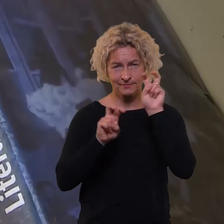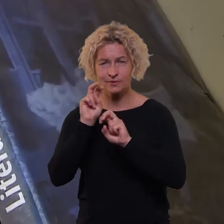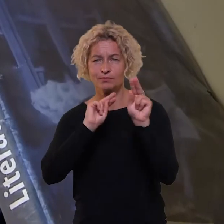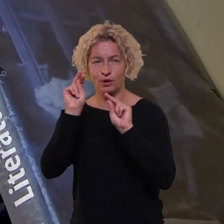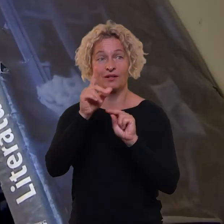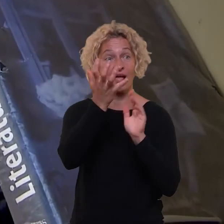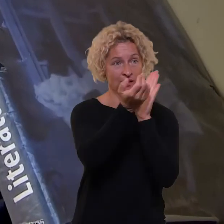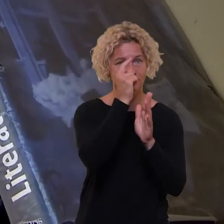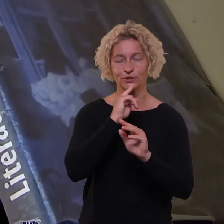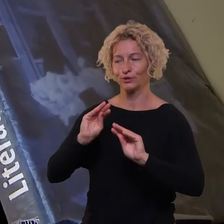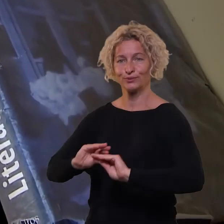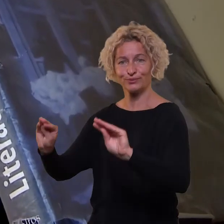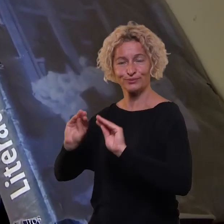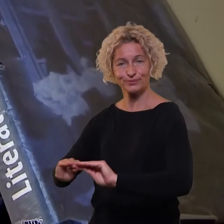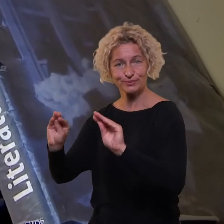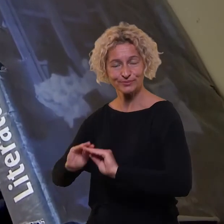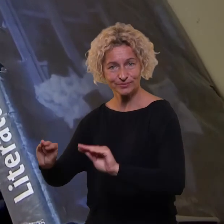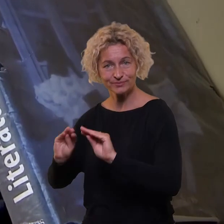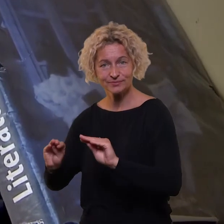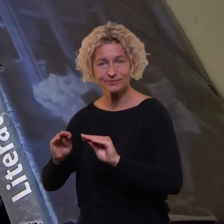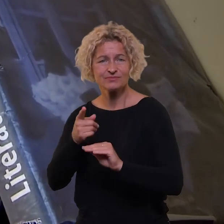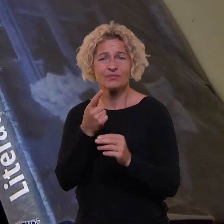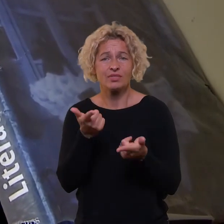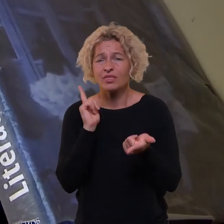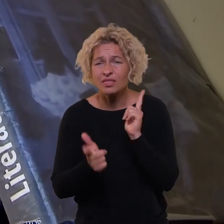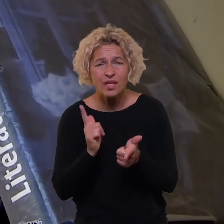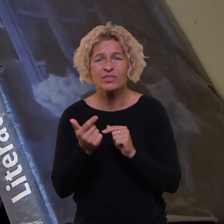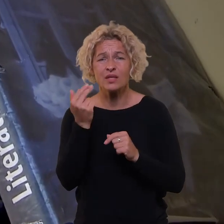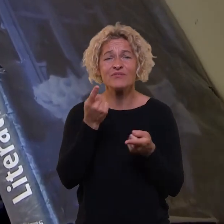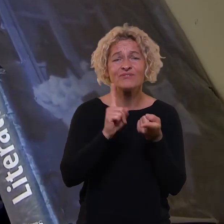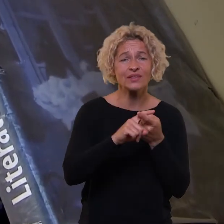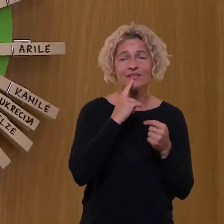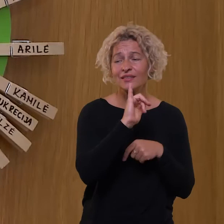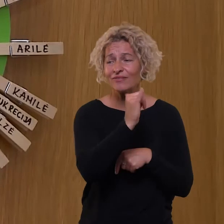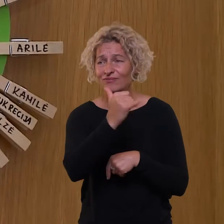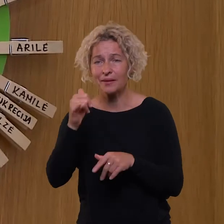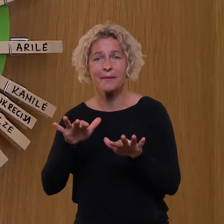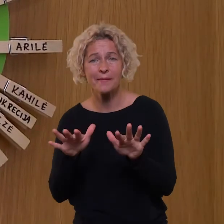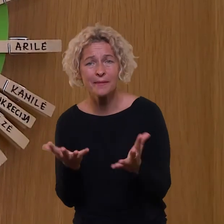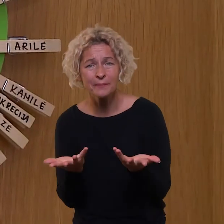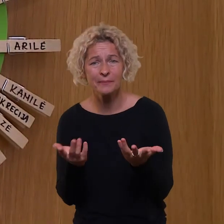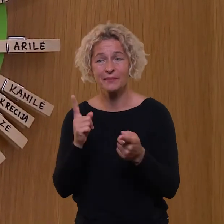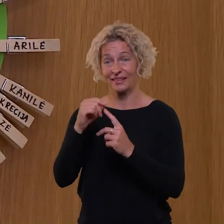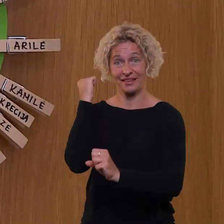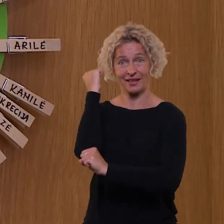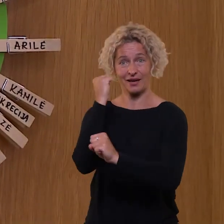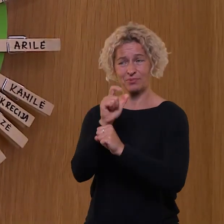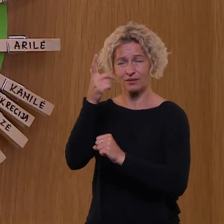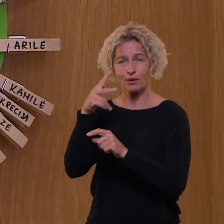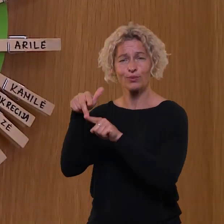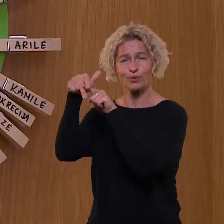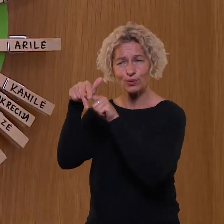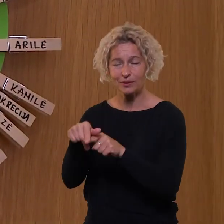Eiga nu rugsėjo pirmos dienos, tai natūralu, aišku, vertinama ir tai ir esamų darbuotojų krūvių